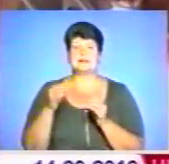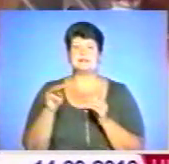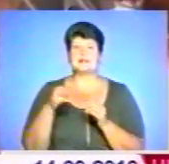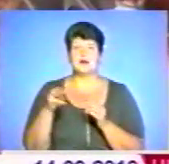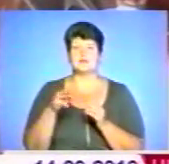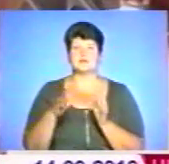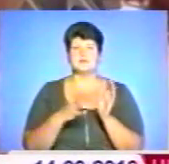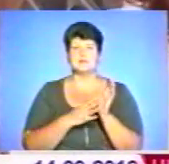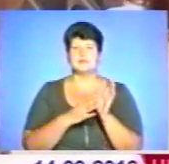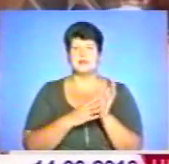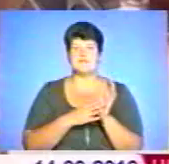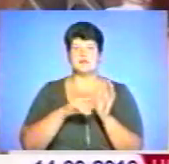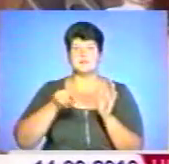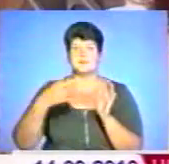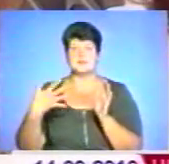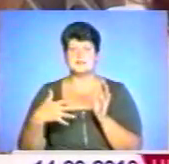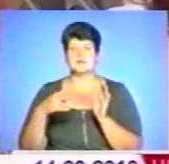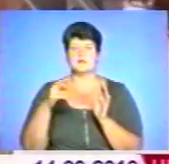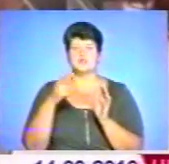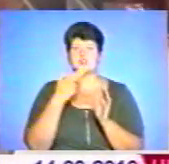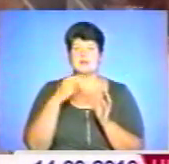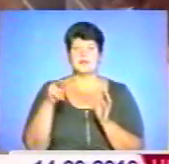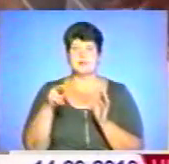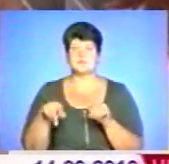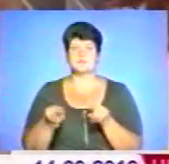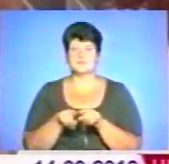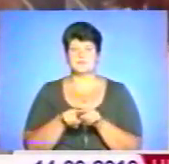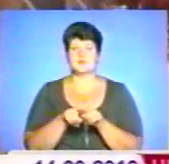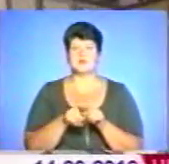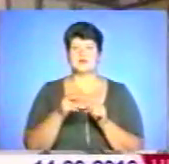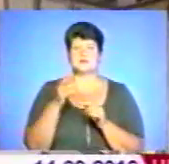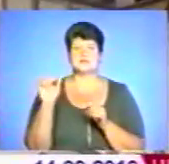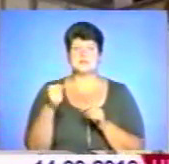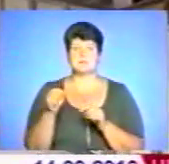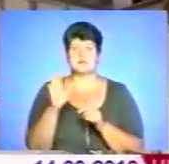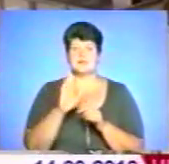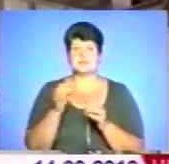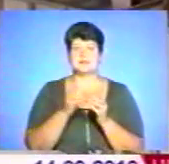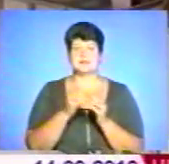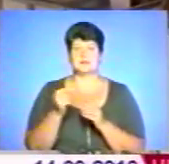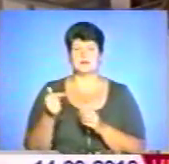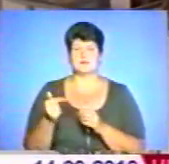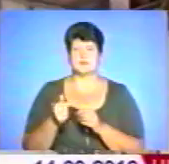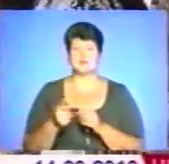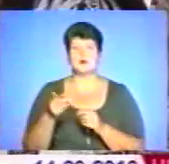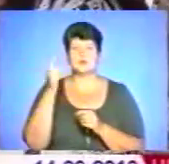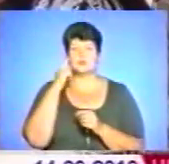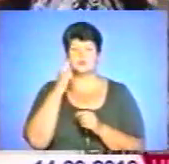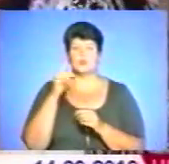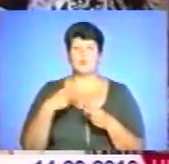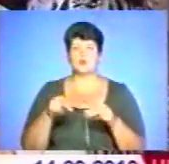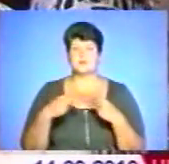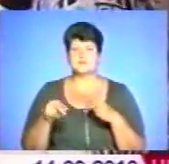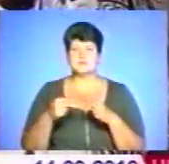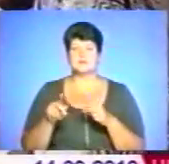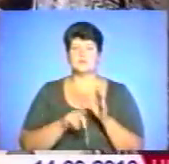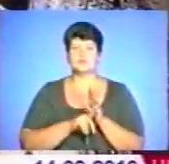І червень. 9,50. І липень також. Серпень. Вересень. 10 гривень. На думку продавців, на початку жовтня, коли у продаж навідуть